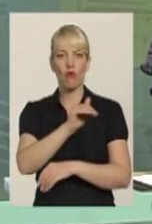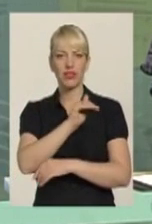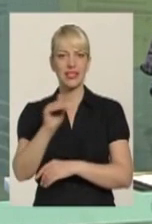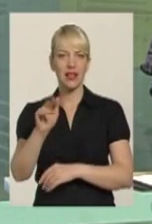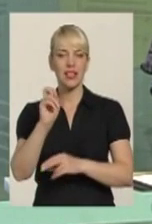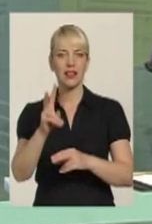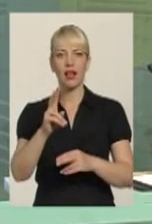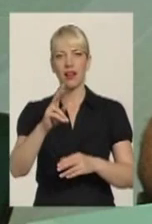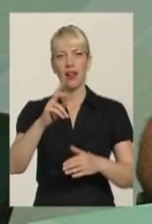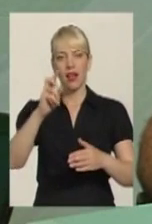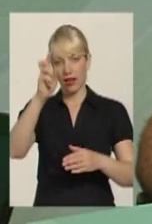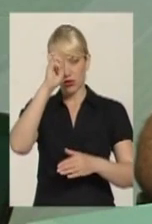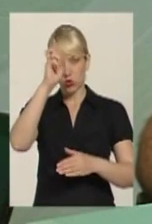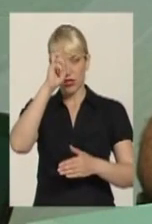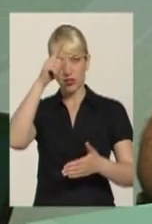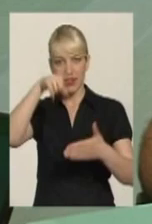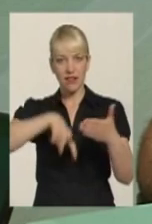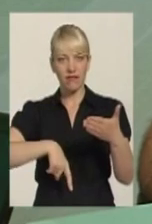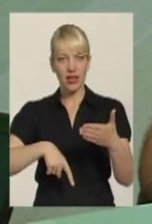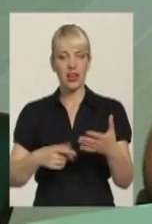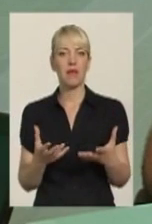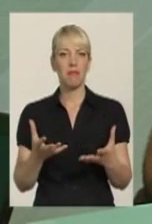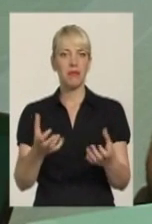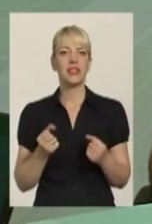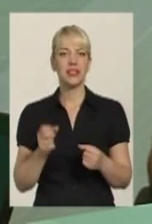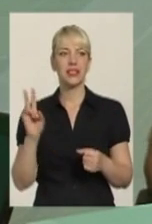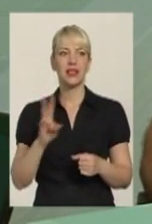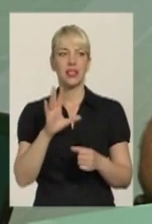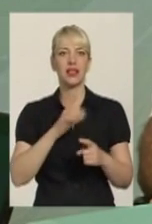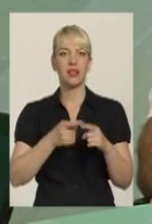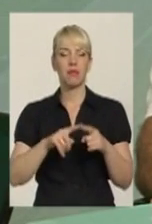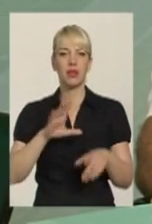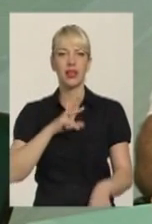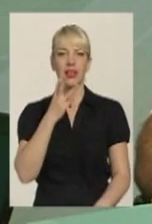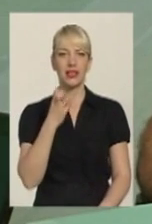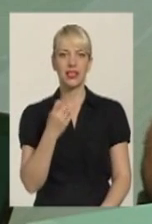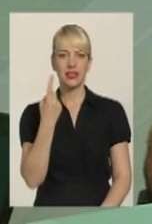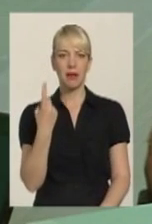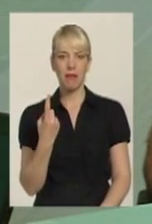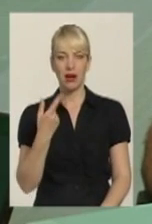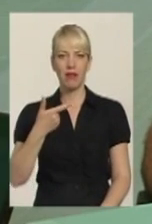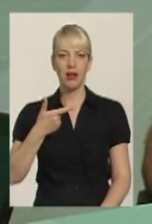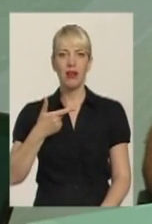державна вера, приняли християнство. Це було в 301 році нашій ері.